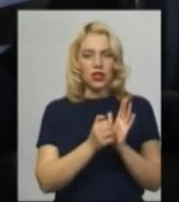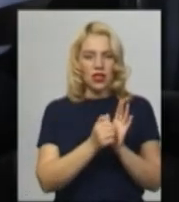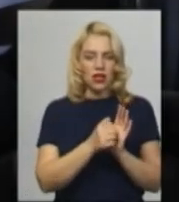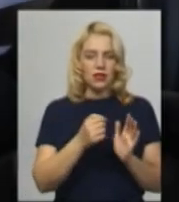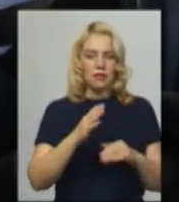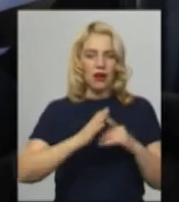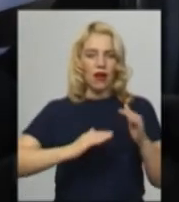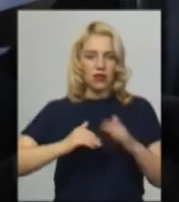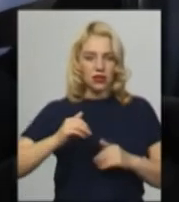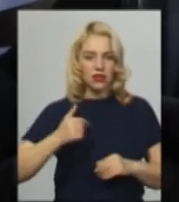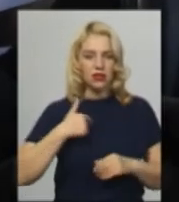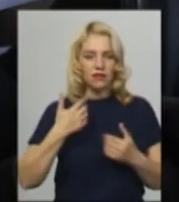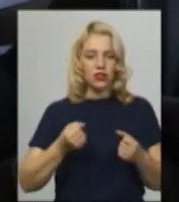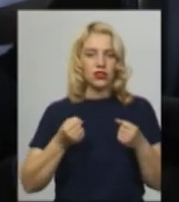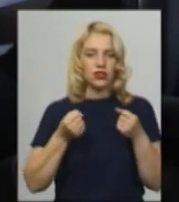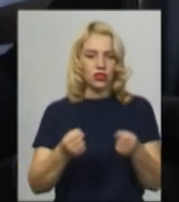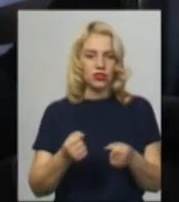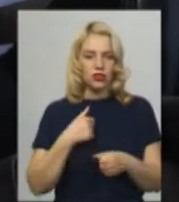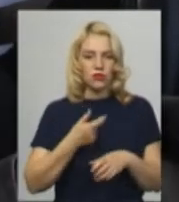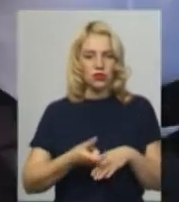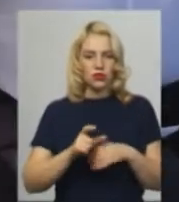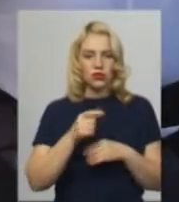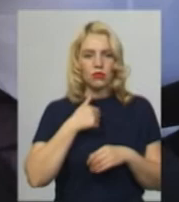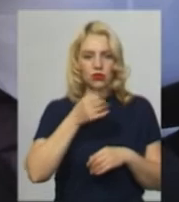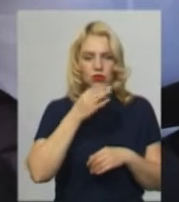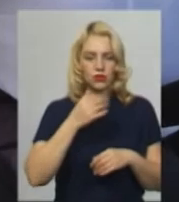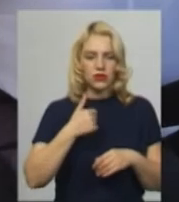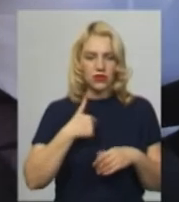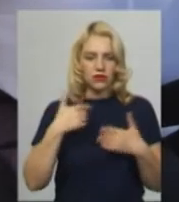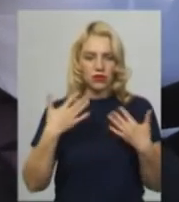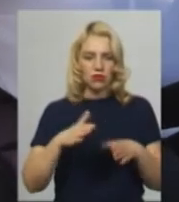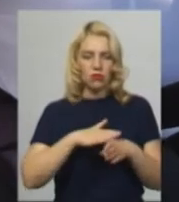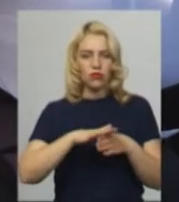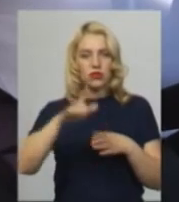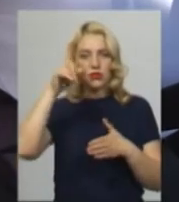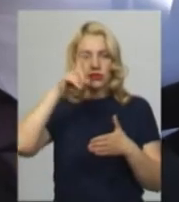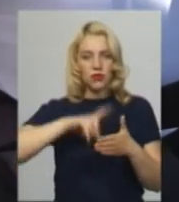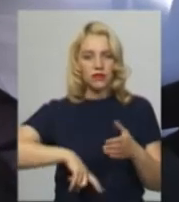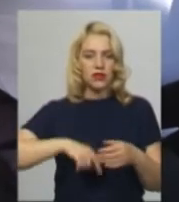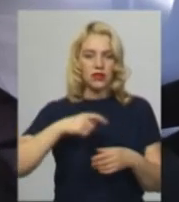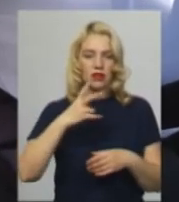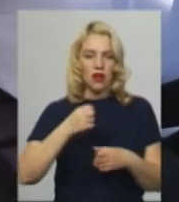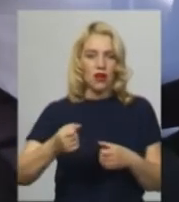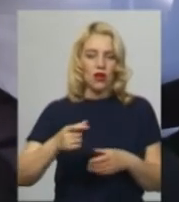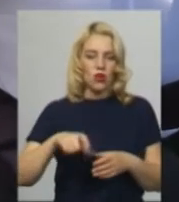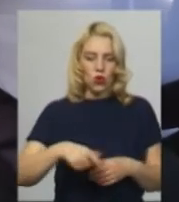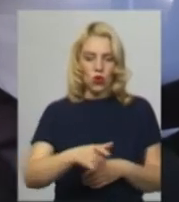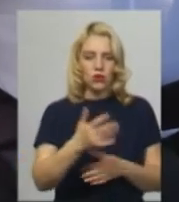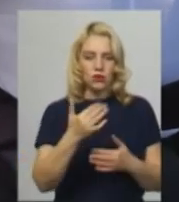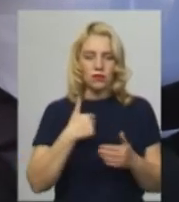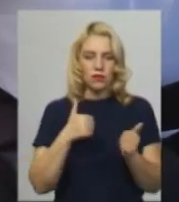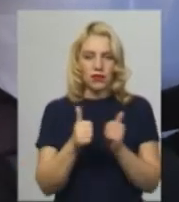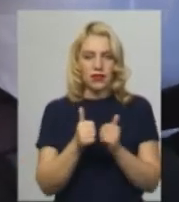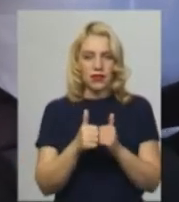їжджу. Дуже подобається мені їздити. Я вже повністю впевнена на дорозі, оскільки біля мене ще є